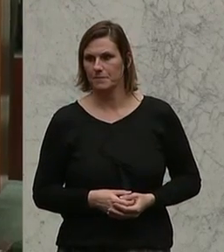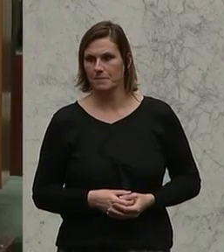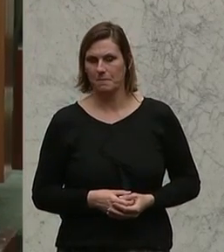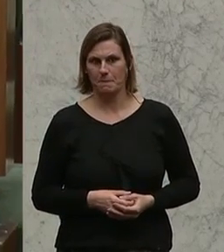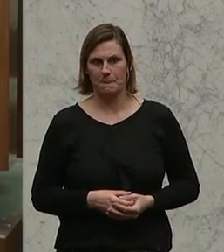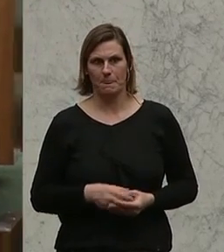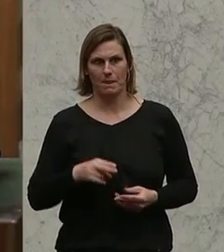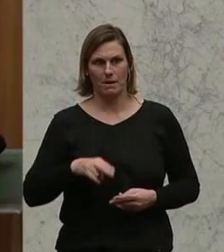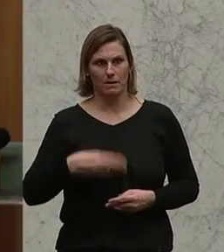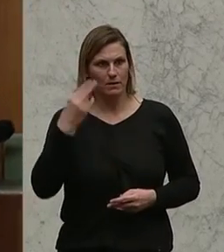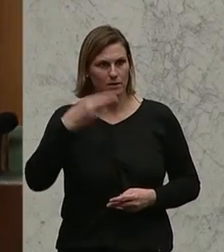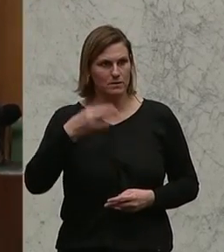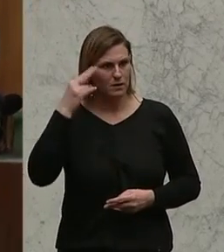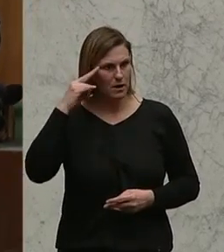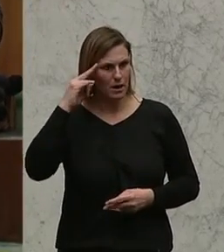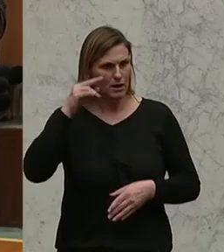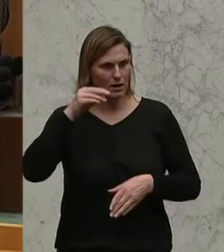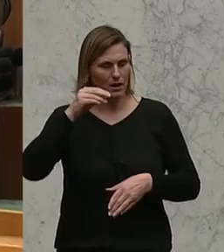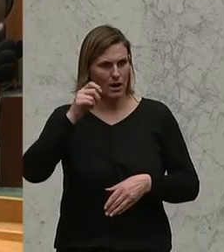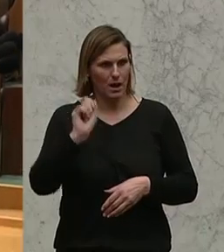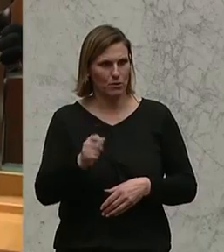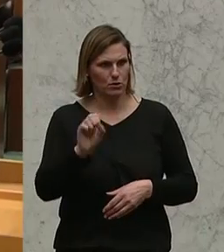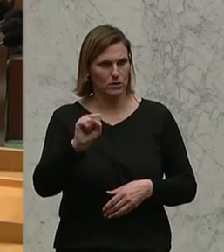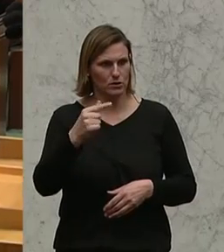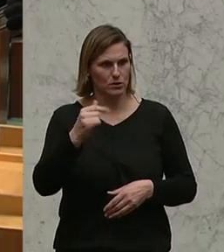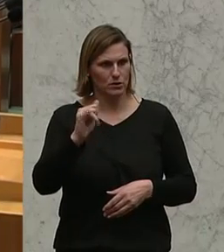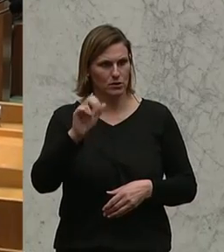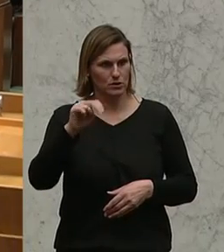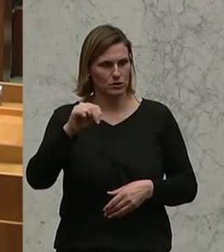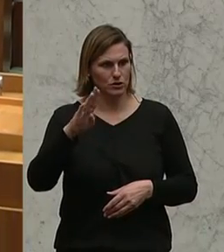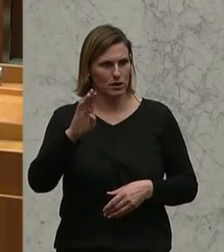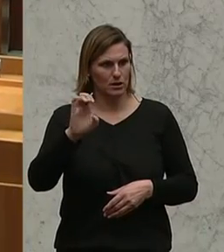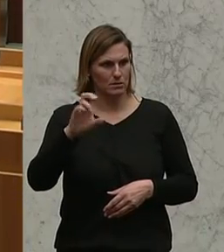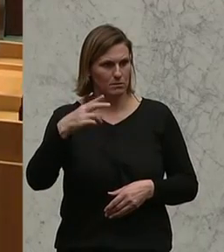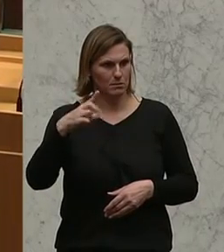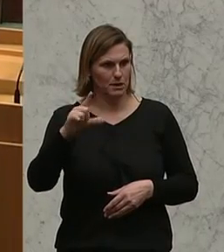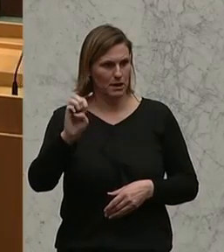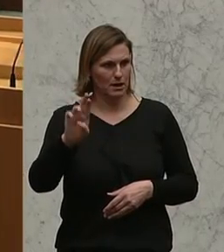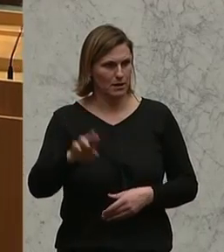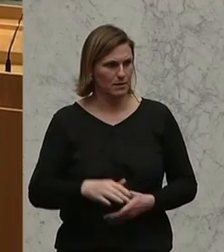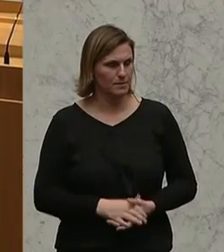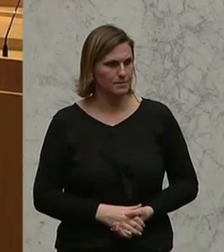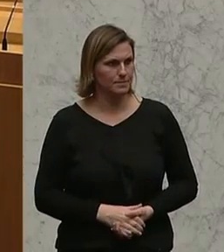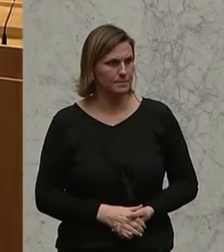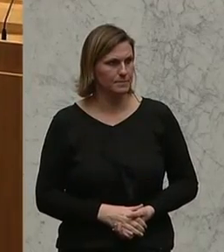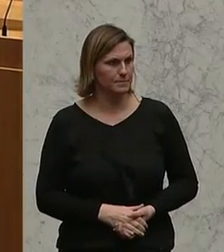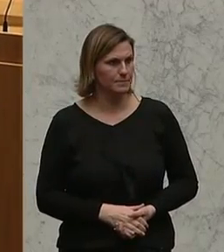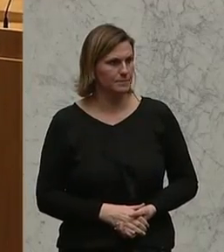Man müsste davon wegkommen, alles per Gesetz zu verordnen, so Fritz Grilic von der ÖVP zum Antrag der Grünen.